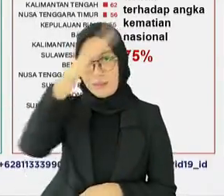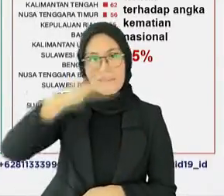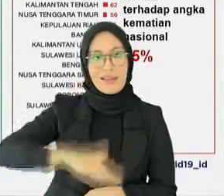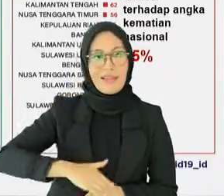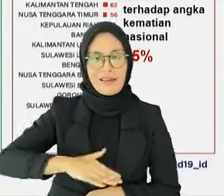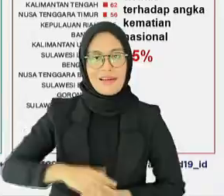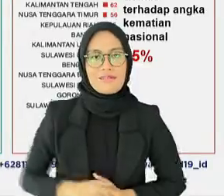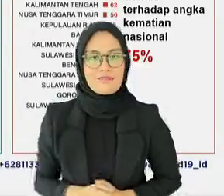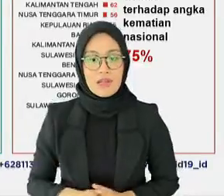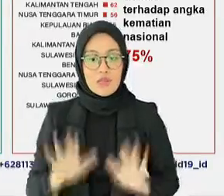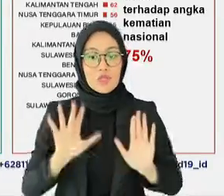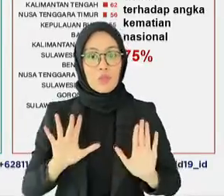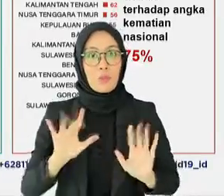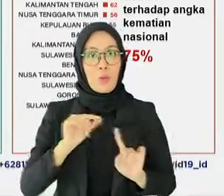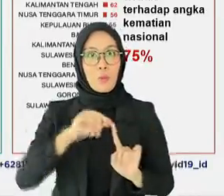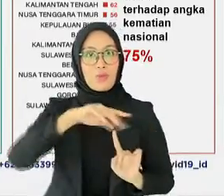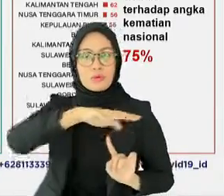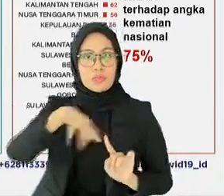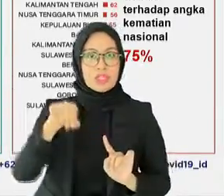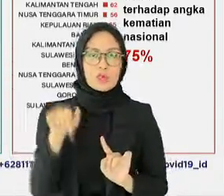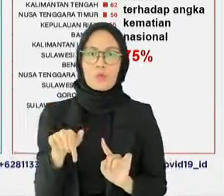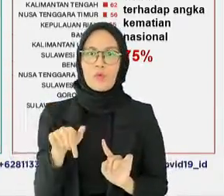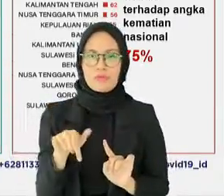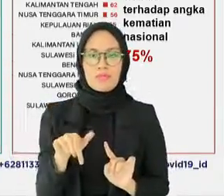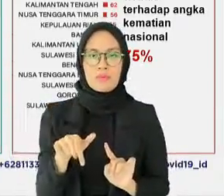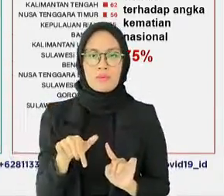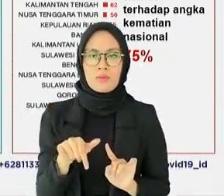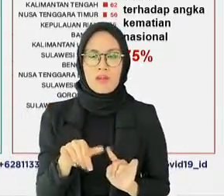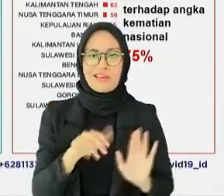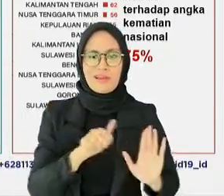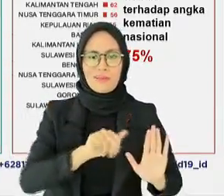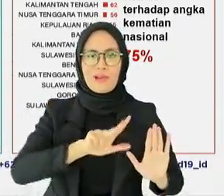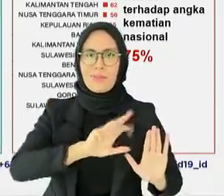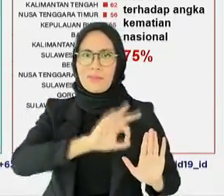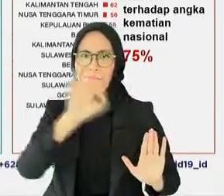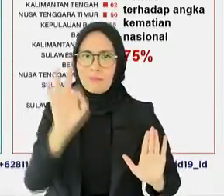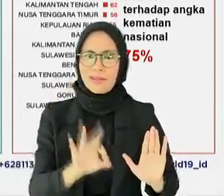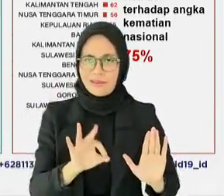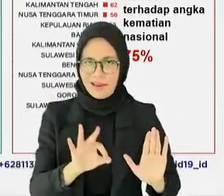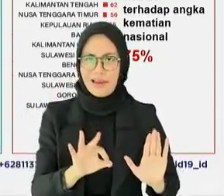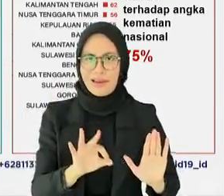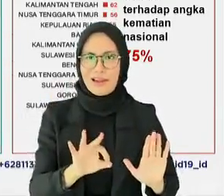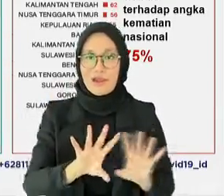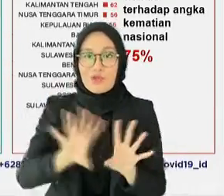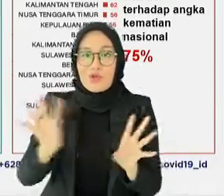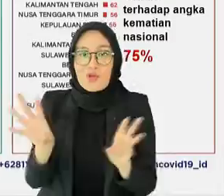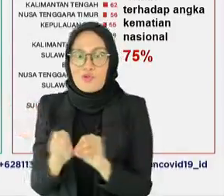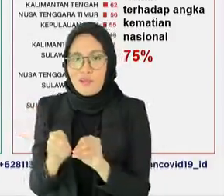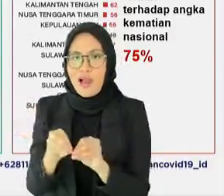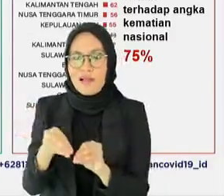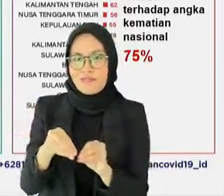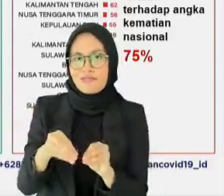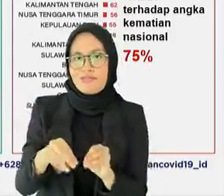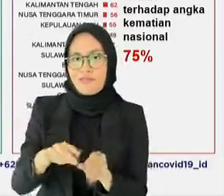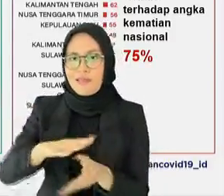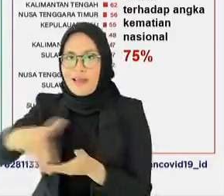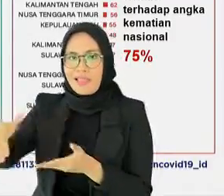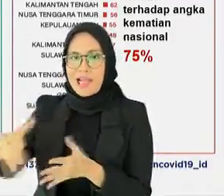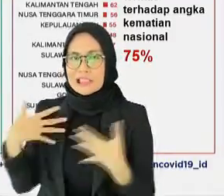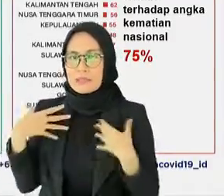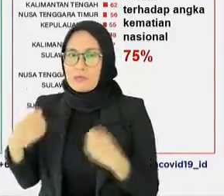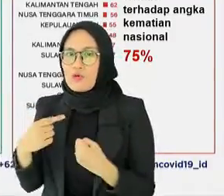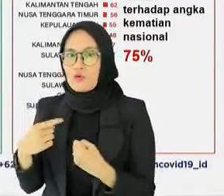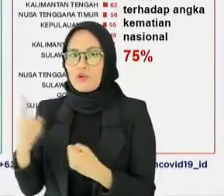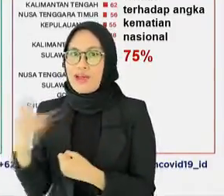Kesepuluh provinsi ini menyumbangkan 68 persen dari total kesembuhan nasional. Terima kasih